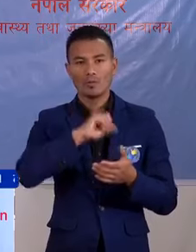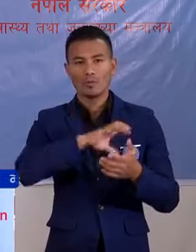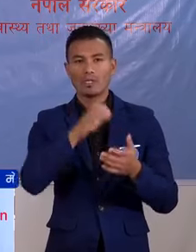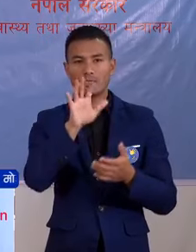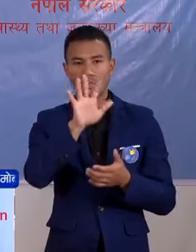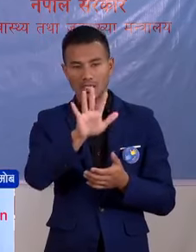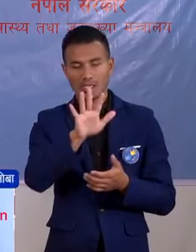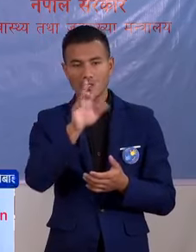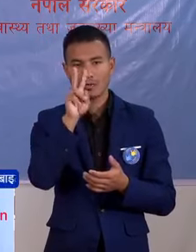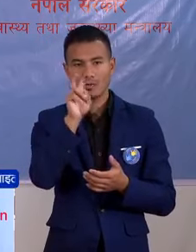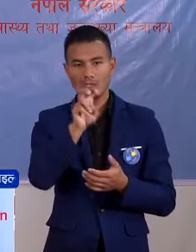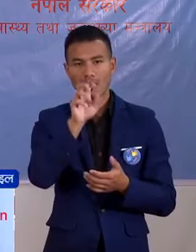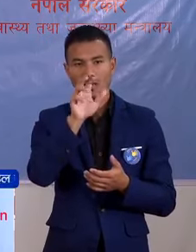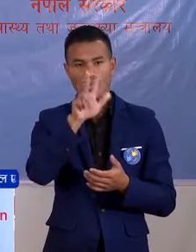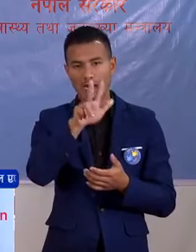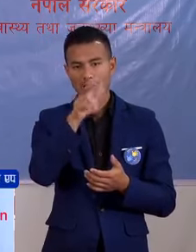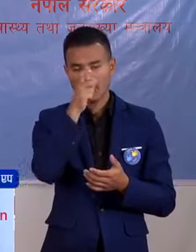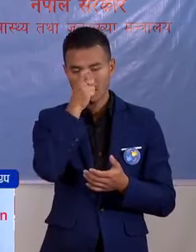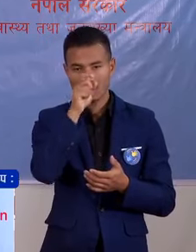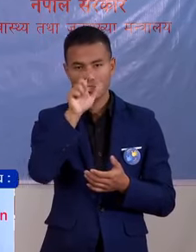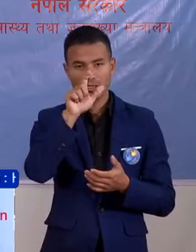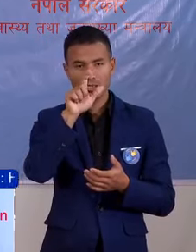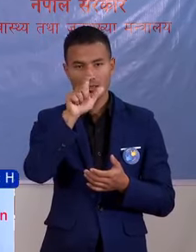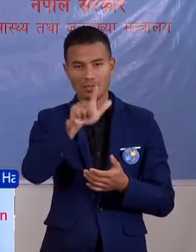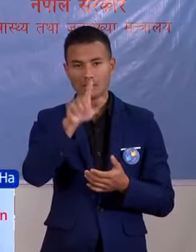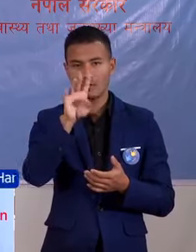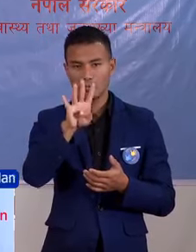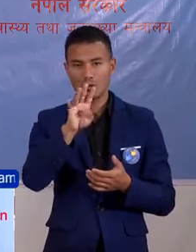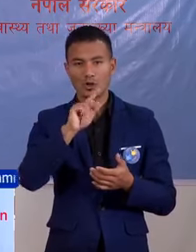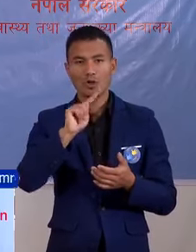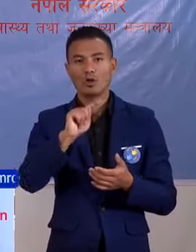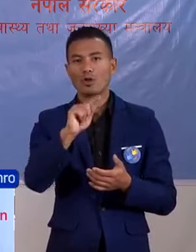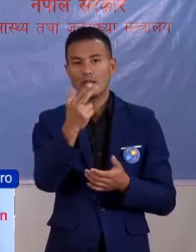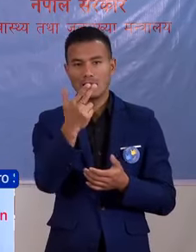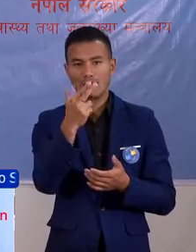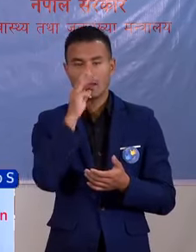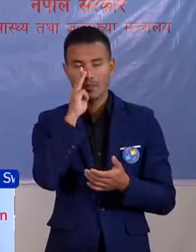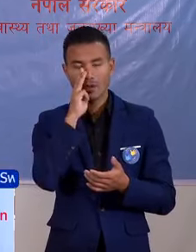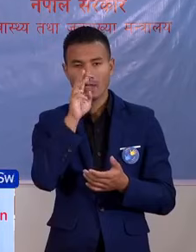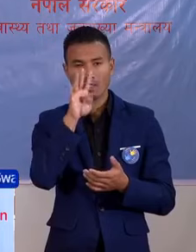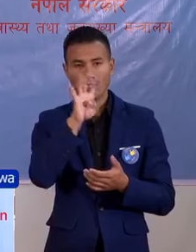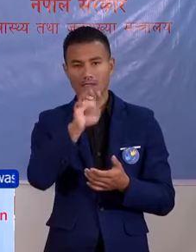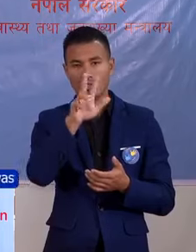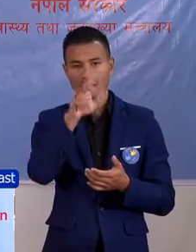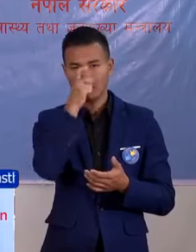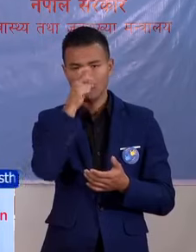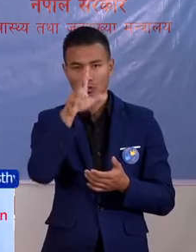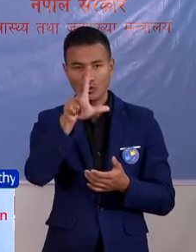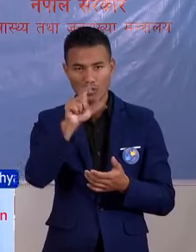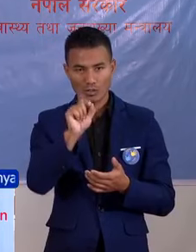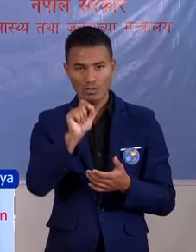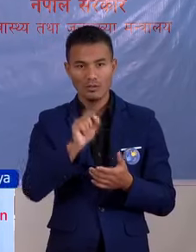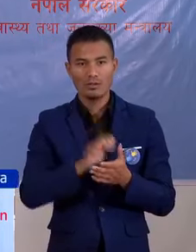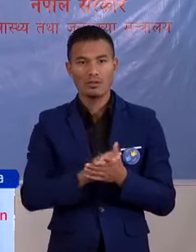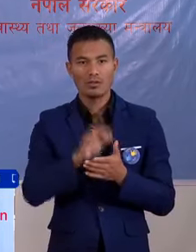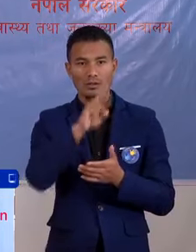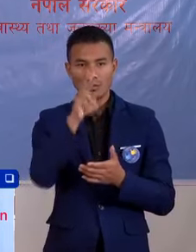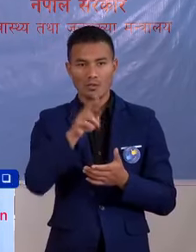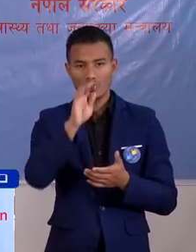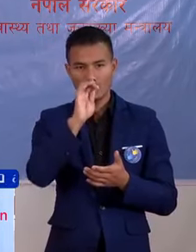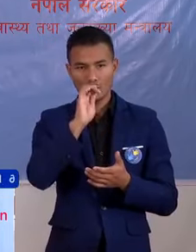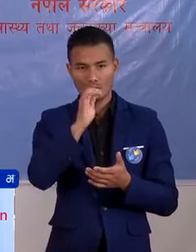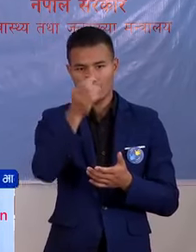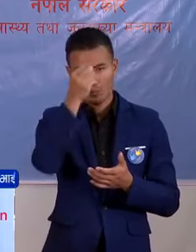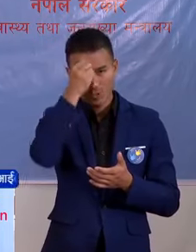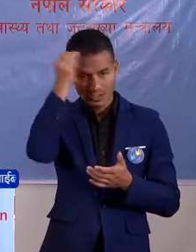प्रदेश नमर पांच मां 2,084, कौनाली प्रदेश मां 4,870, रा सुधुर